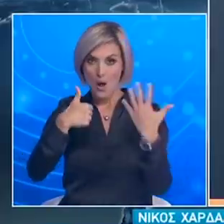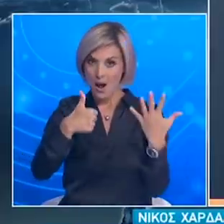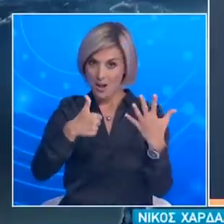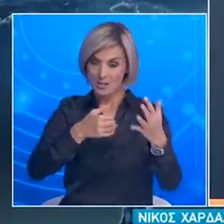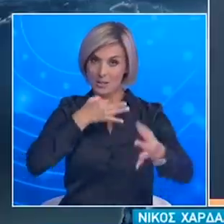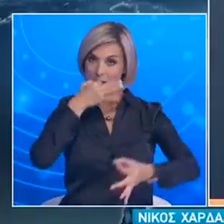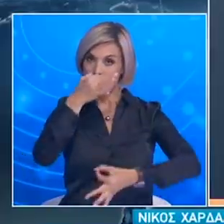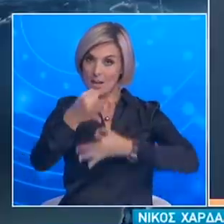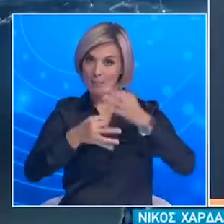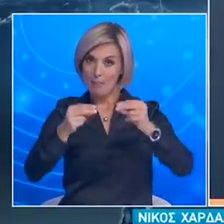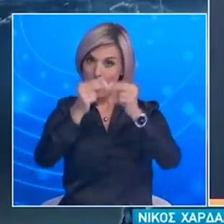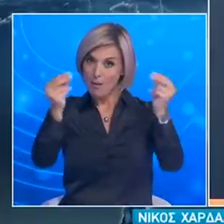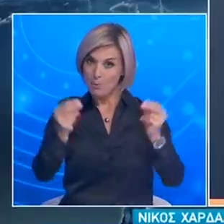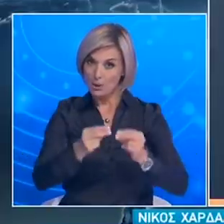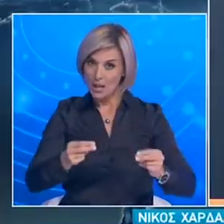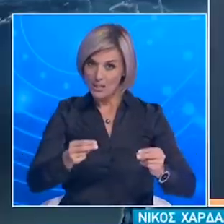ξεκινάμε με 270